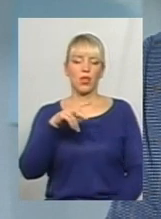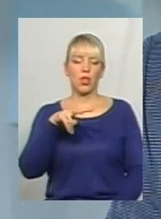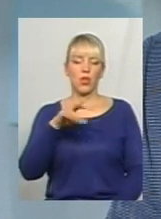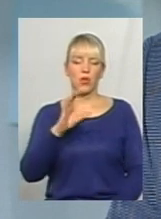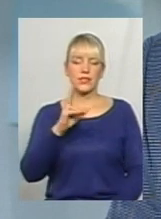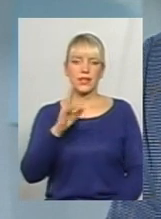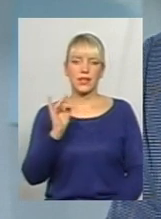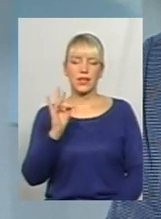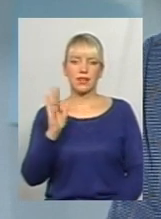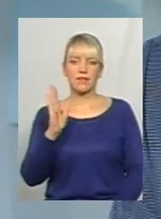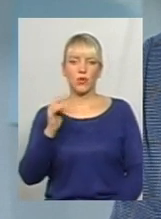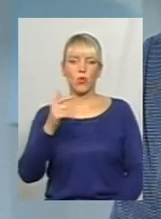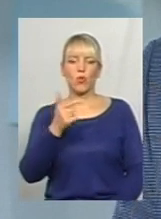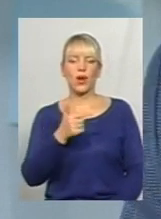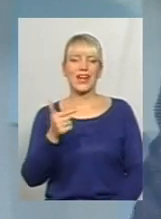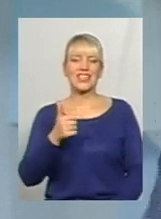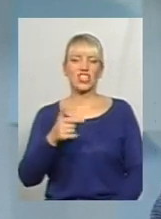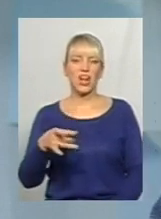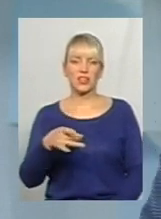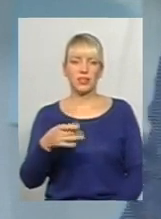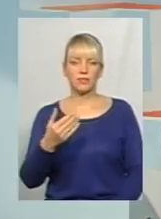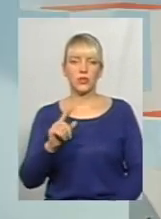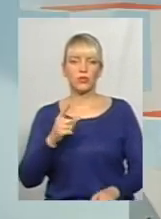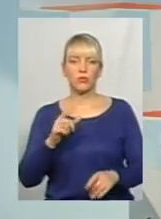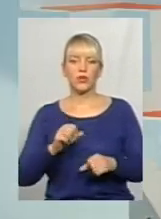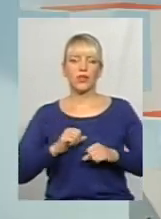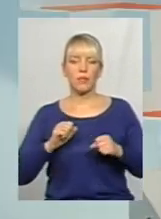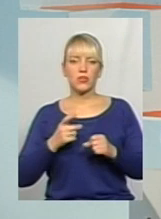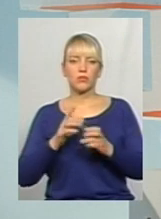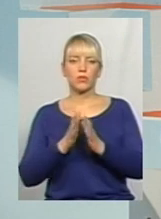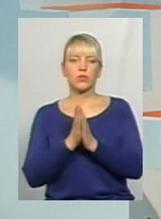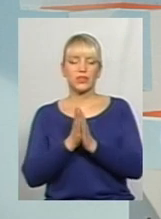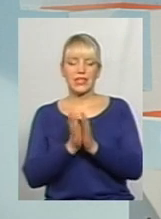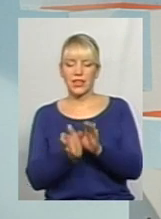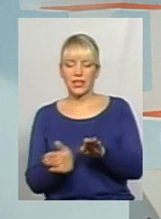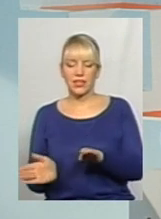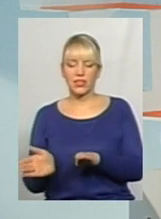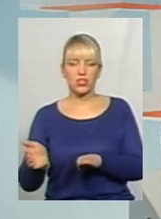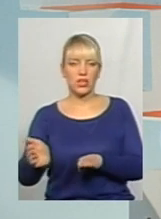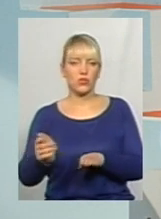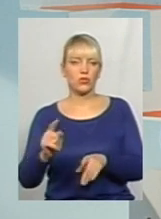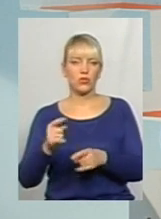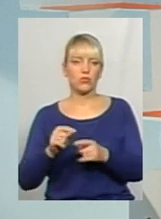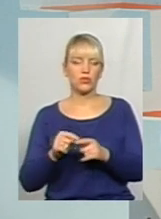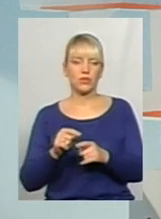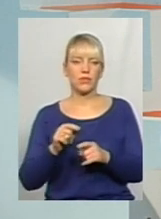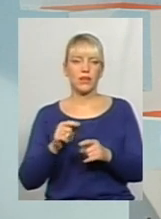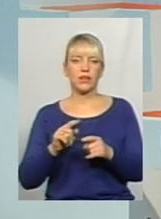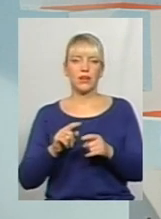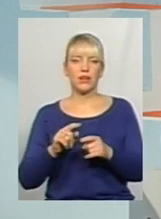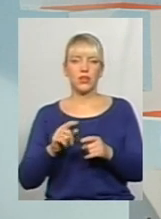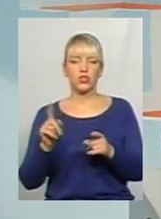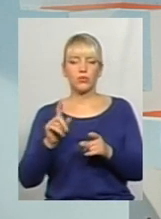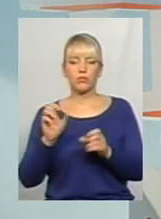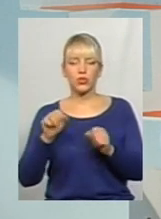Чому ми намагалися, ну, просили ту заїзну кишеню, тому що в даному напрямку плануємо запустити автобус